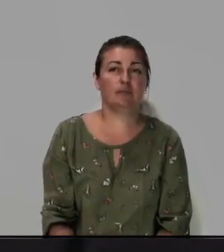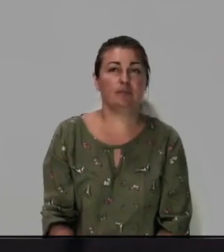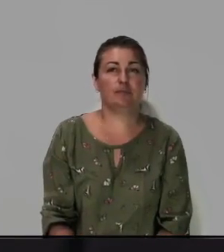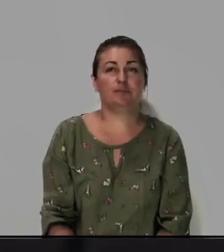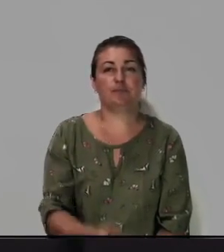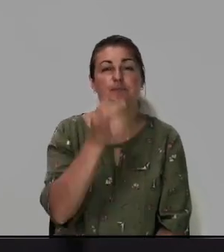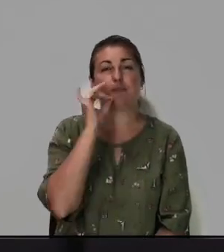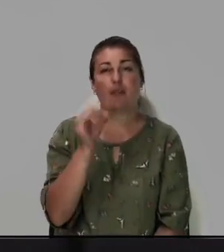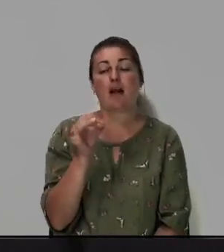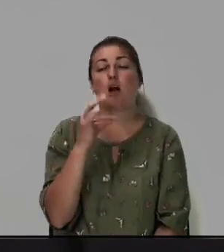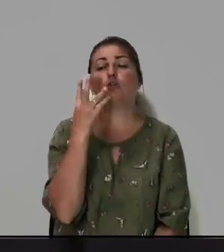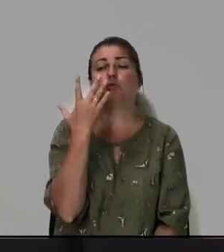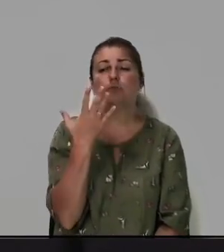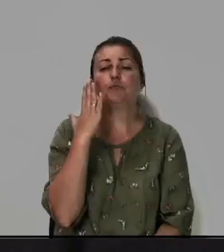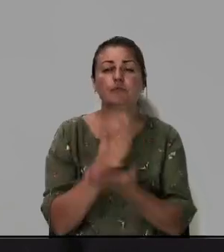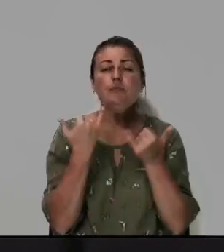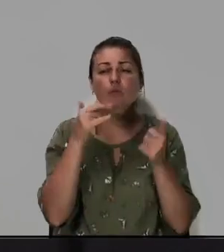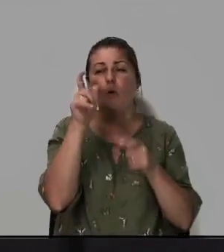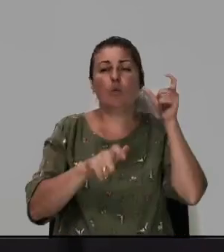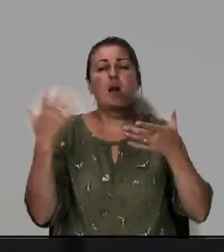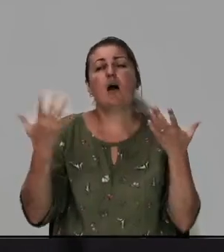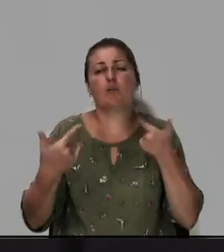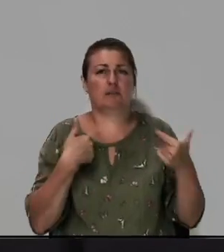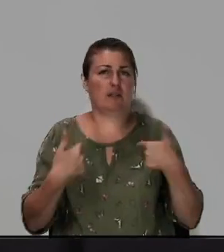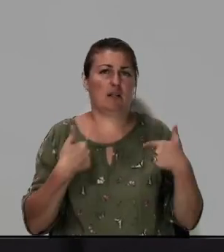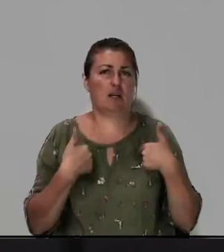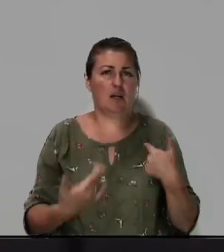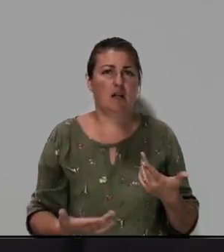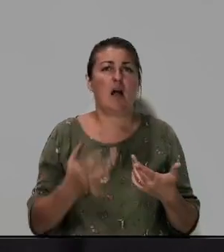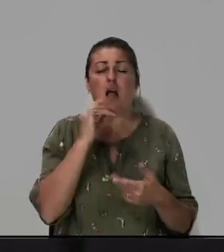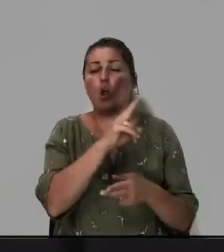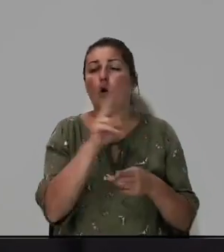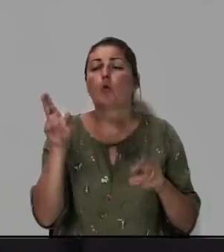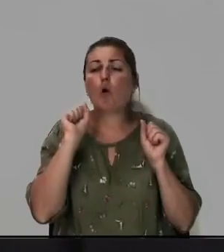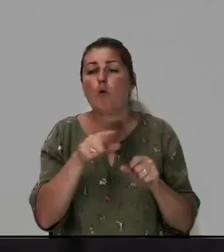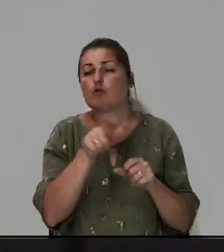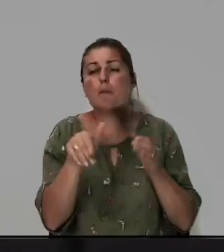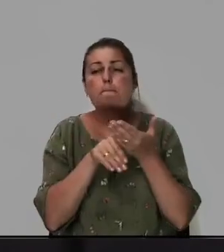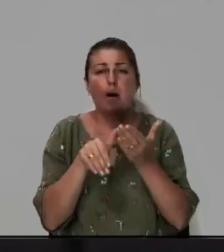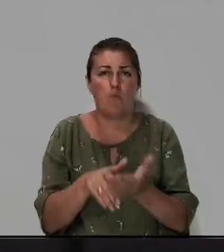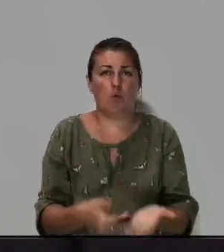но сколько есть сегодня людей которые страдают и кто может им помочь